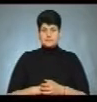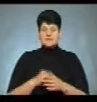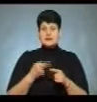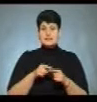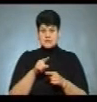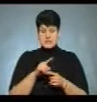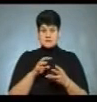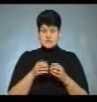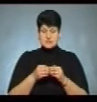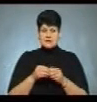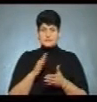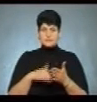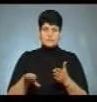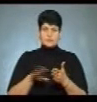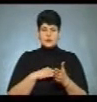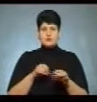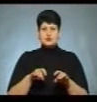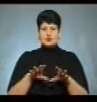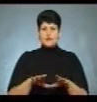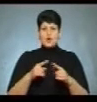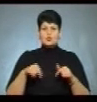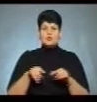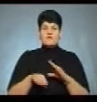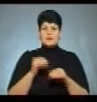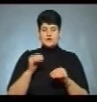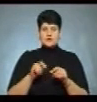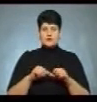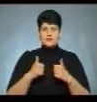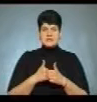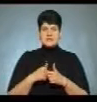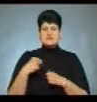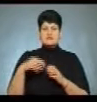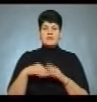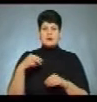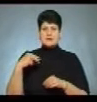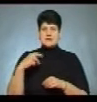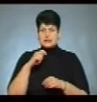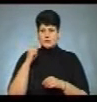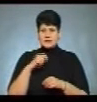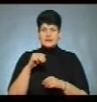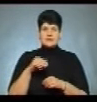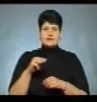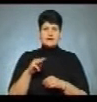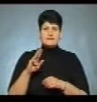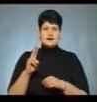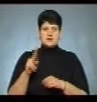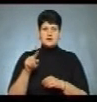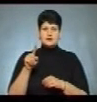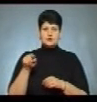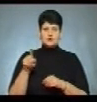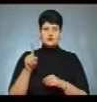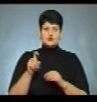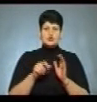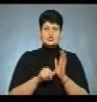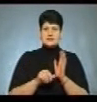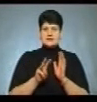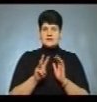комісія скасувала постанову Окружної виборчої комісії з виборів президента України, територіального виборчого округу номер 163 від